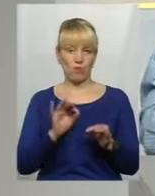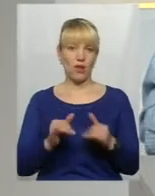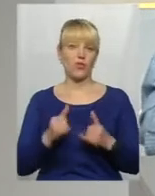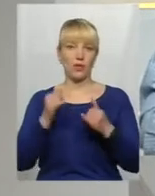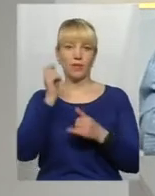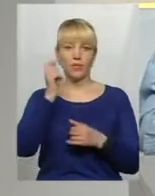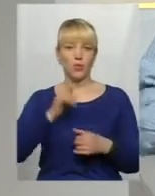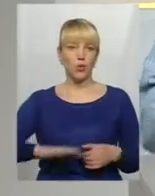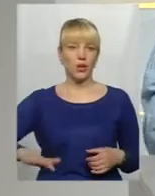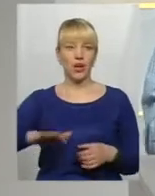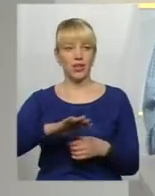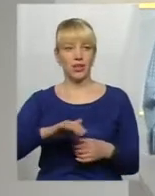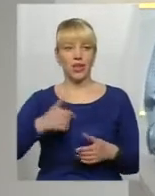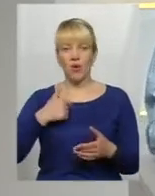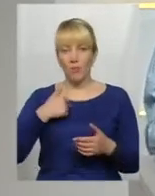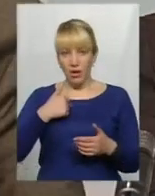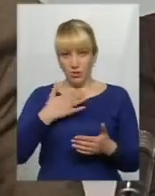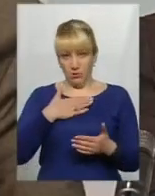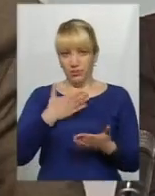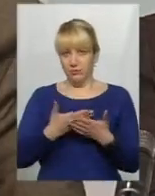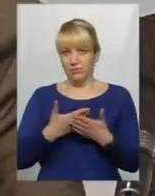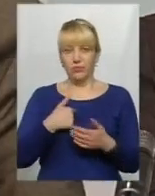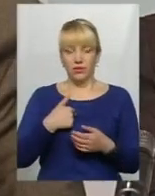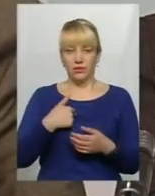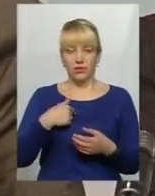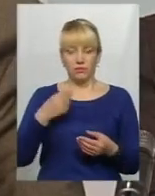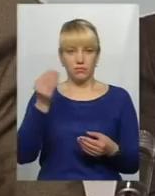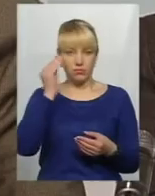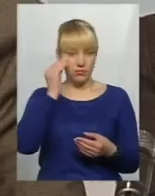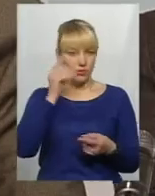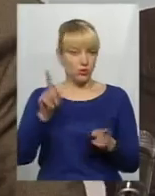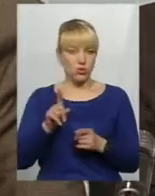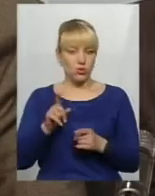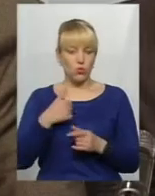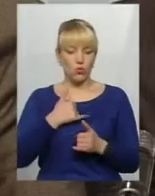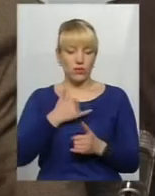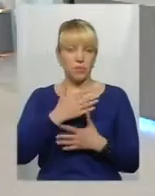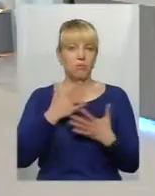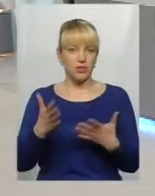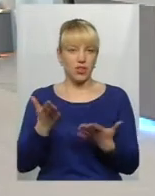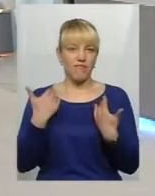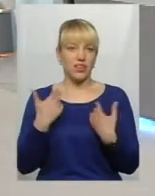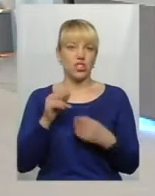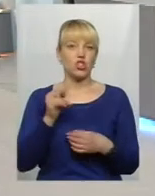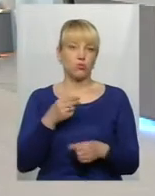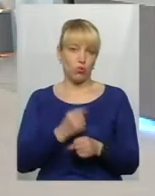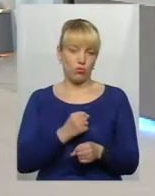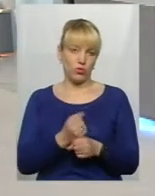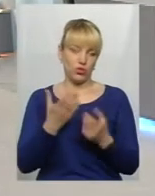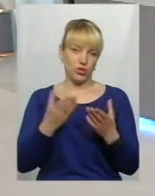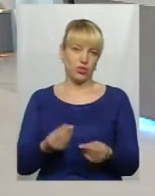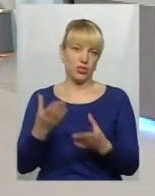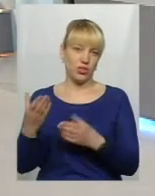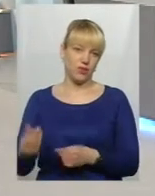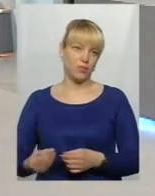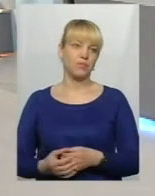України, що... В мене іноді, насправді, сказалися раніше, що в нас більше вихідніх, ніж робочих днів. Дуже слушне питання, тому що,